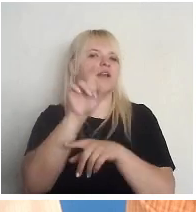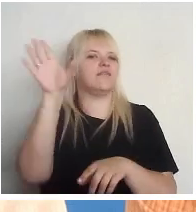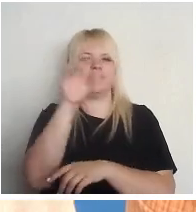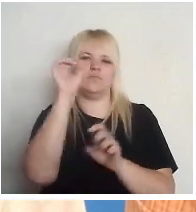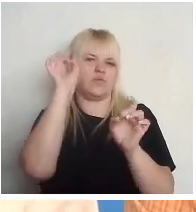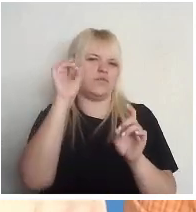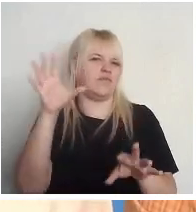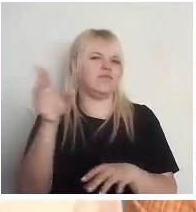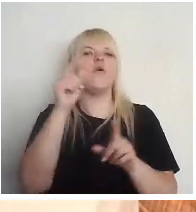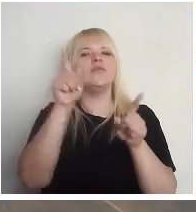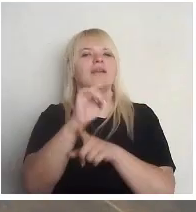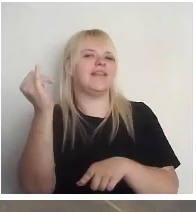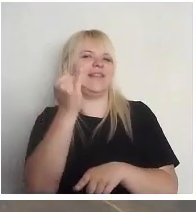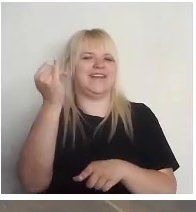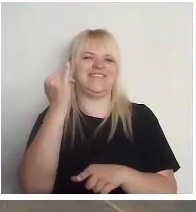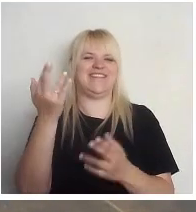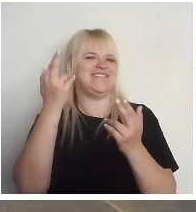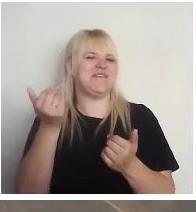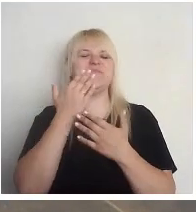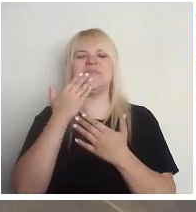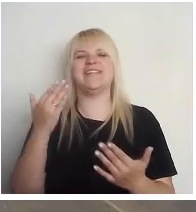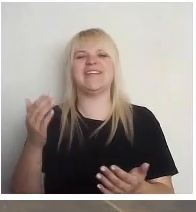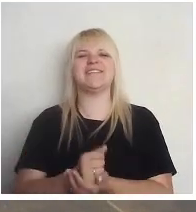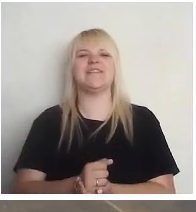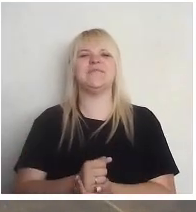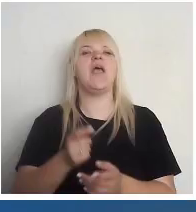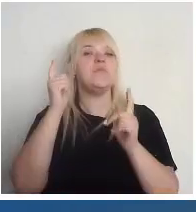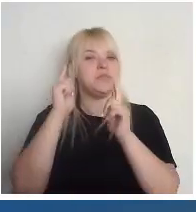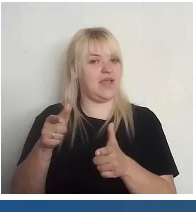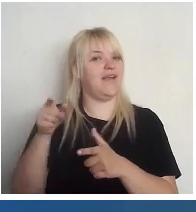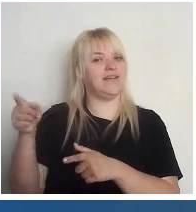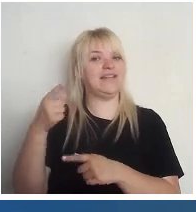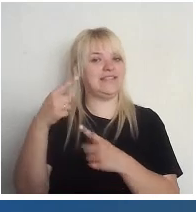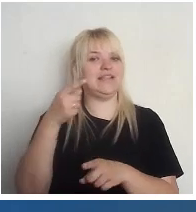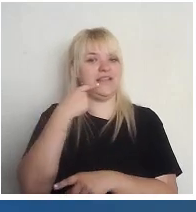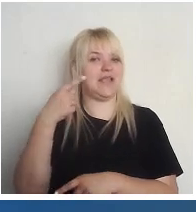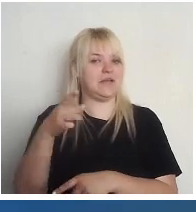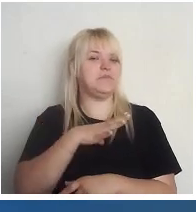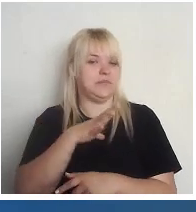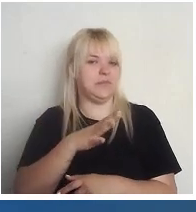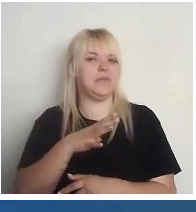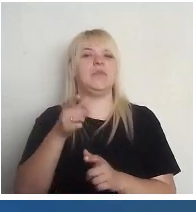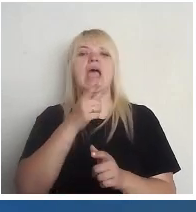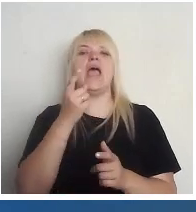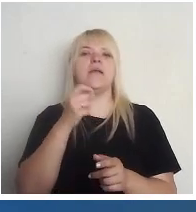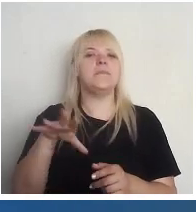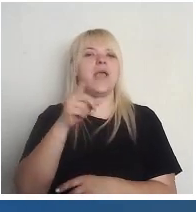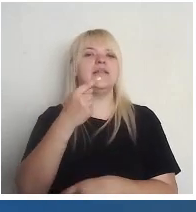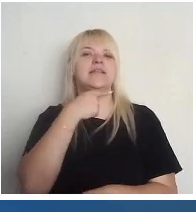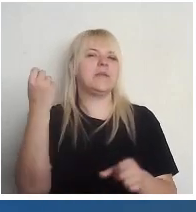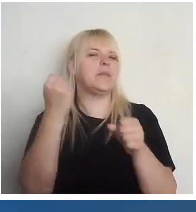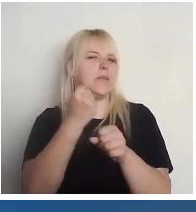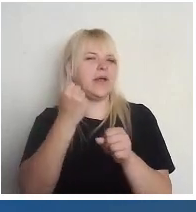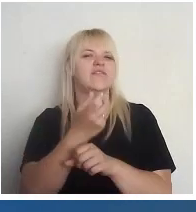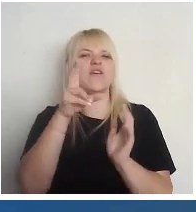un interesantākās. Paldies. Piekrīt, ko citu minēja, ja mēs gribam padarīt vēlēšanas